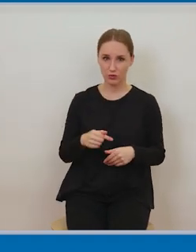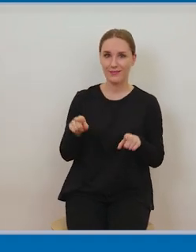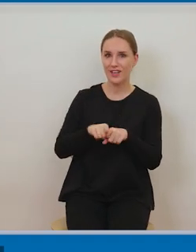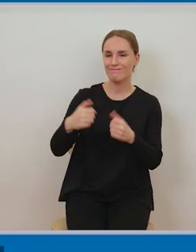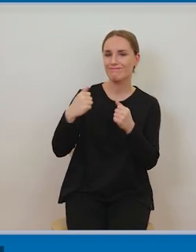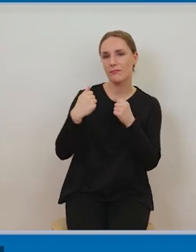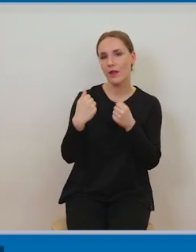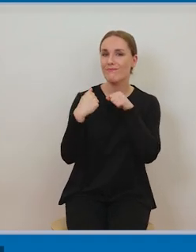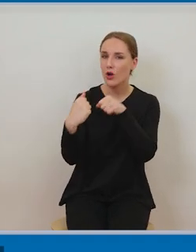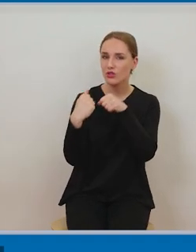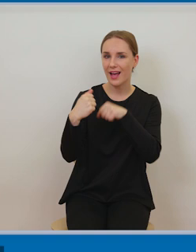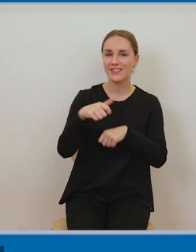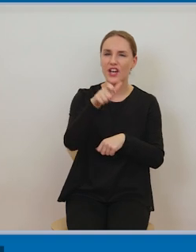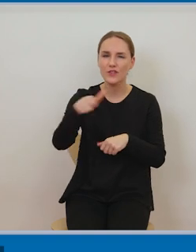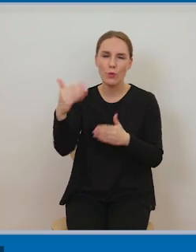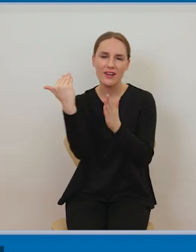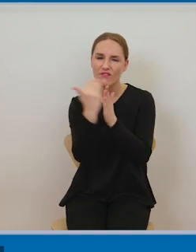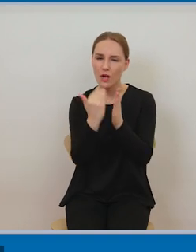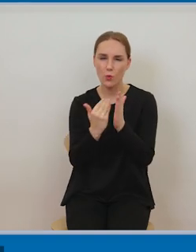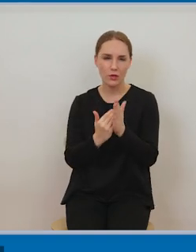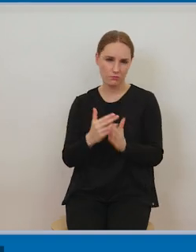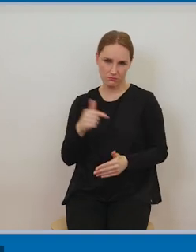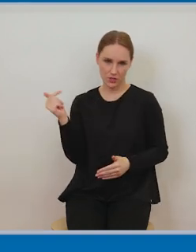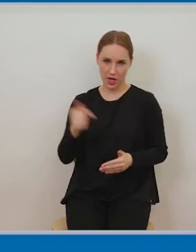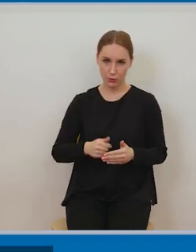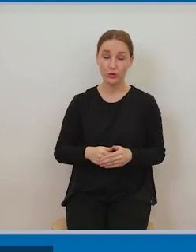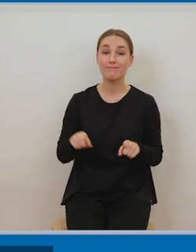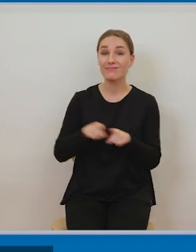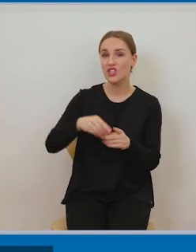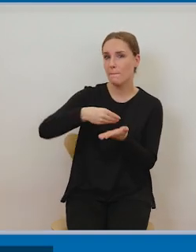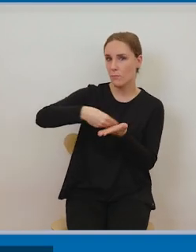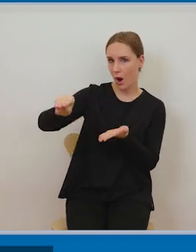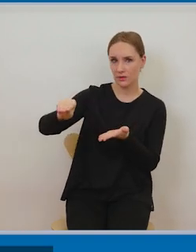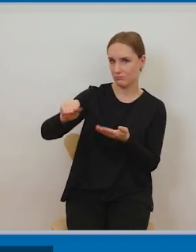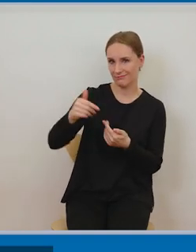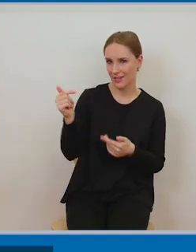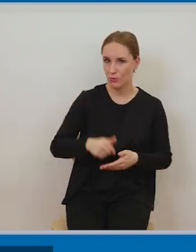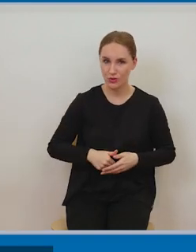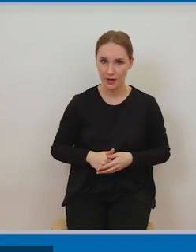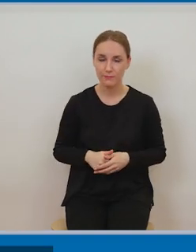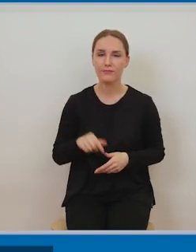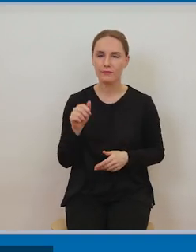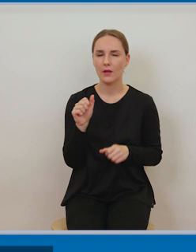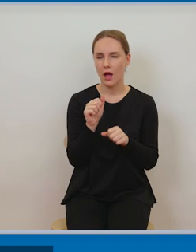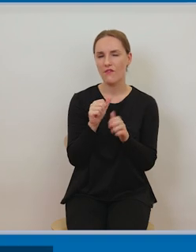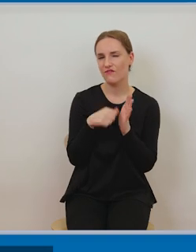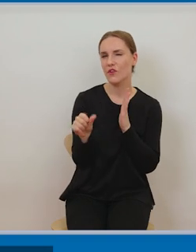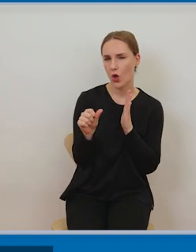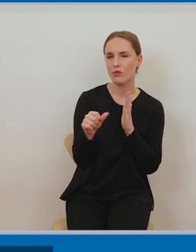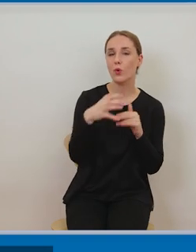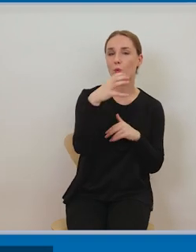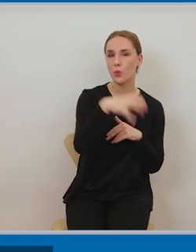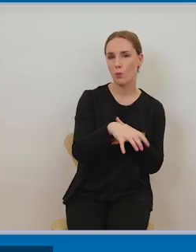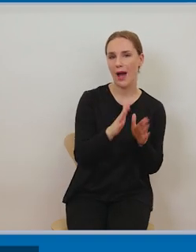warunków i zasadniczo, bez konieczności zapłaty wynagrodzenia. Tutaj pewien wyjątek dotyczy podręczników, kiedy trzeba